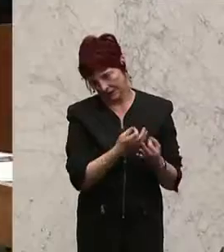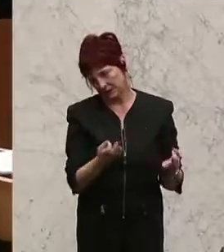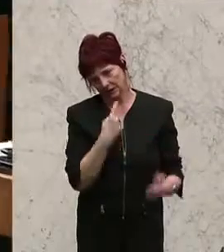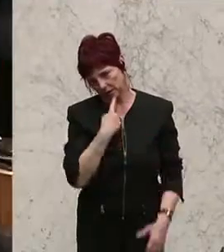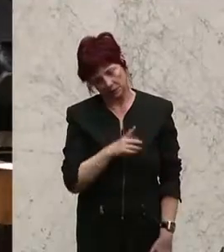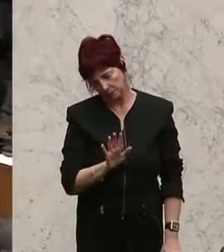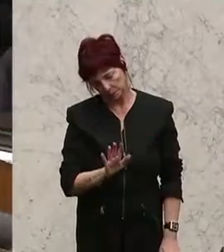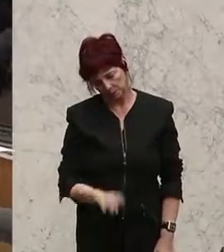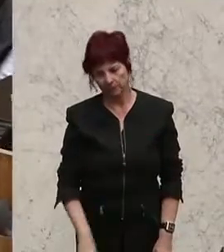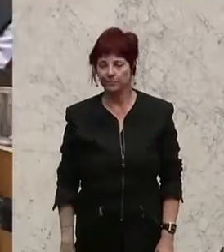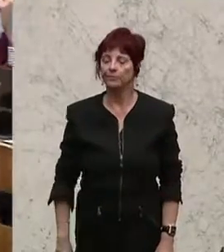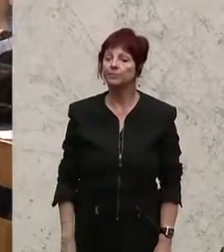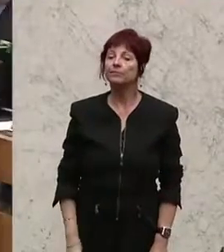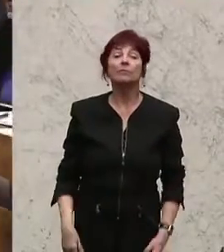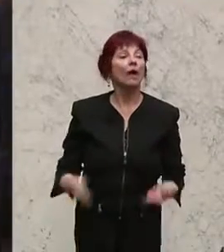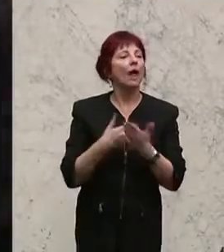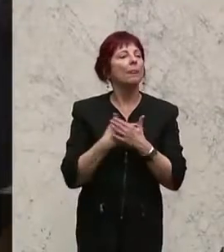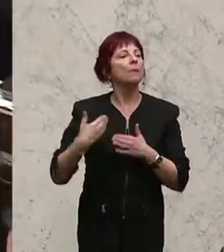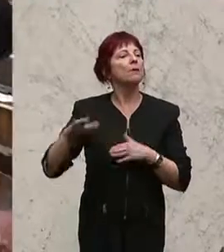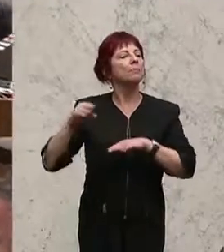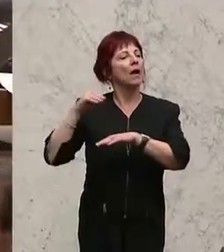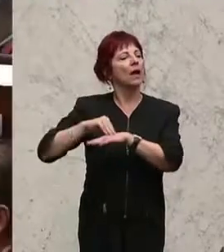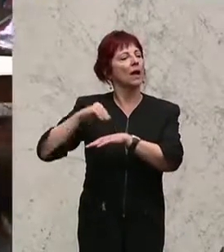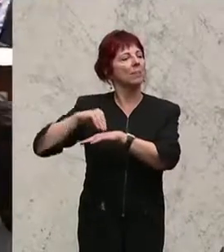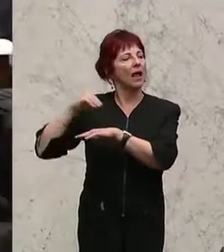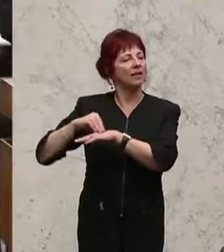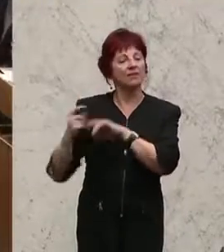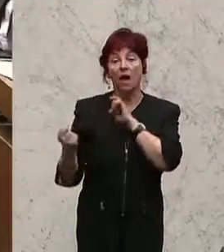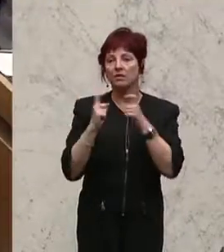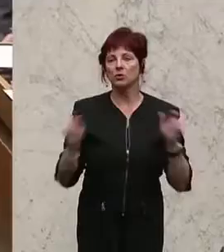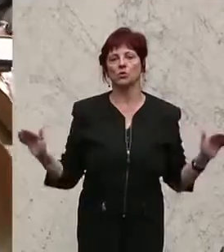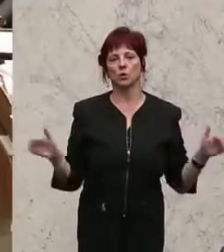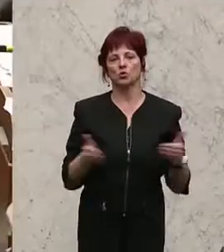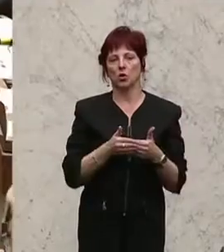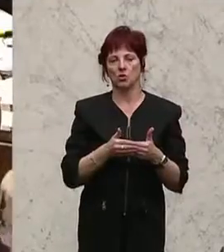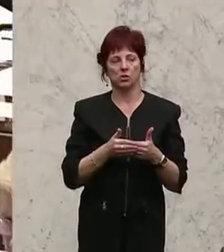Es ist niemand mehr zu Wort gemeldet, die Debatte ist geschlossen.